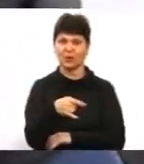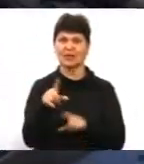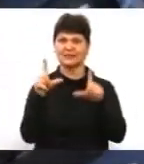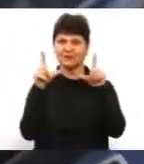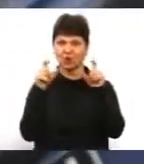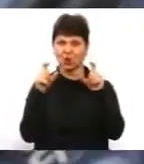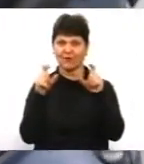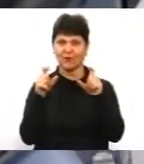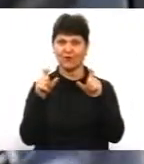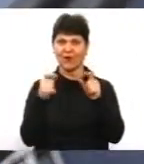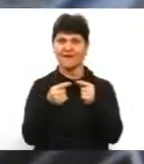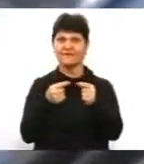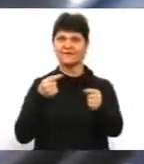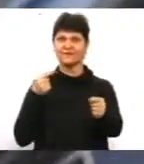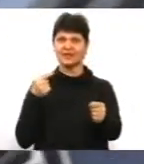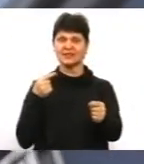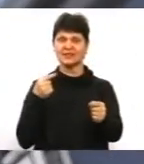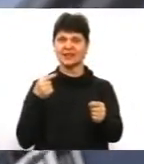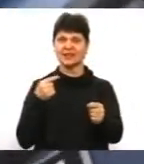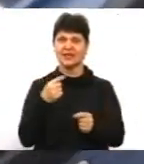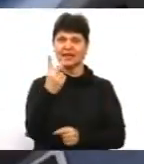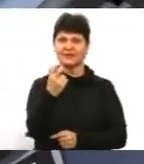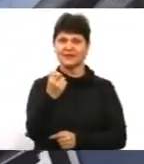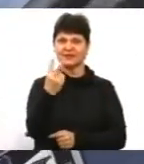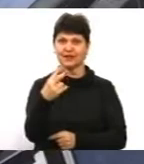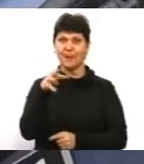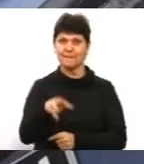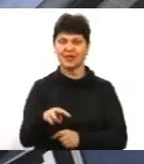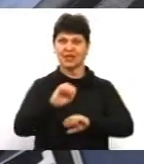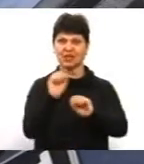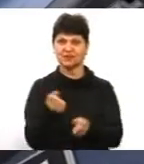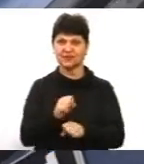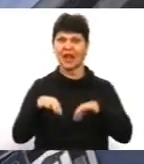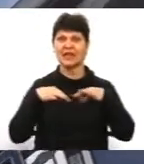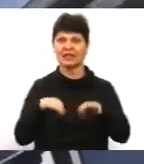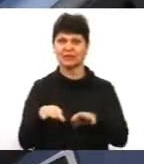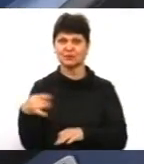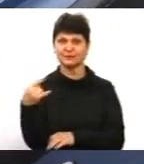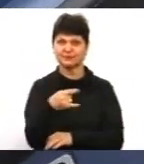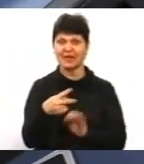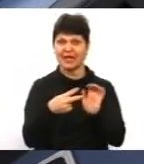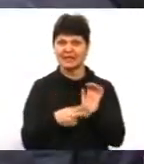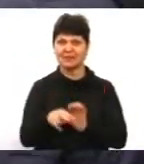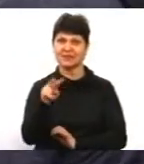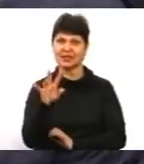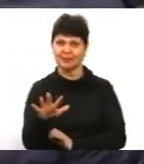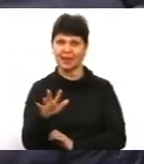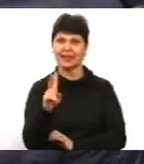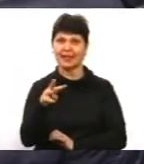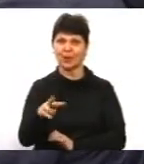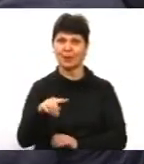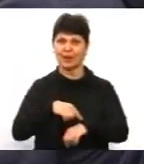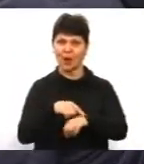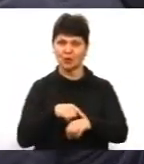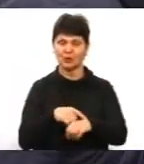на відстані 212 метрів. Швидкість транспортного засобу становить 75 кілометрів на годину. На вас буде винесено